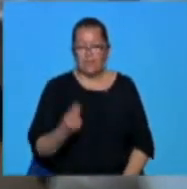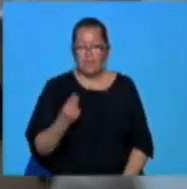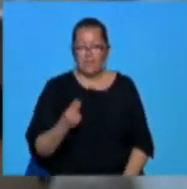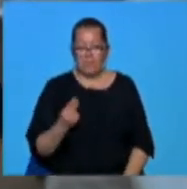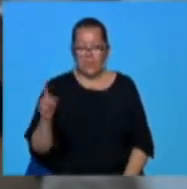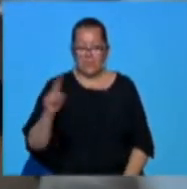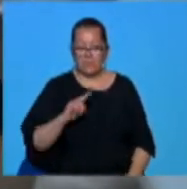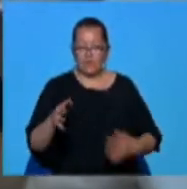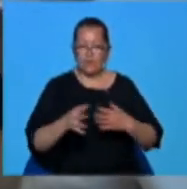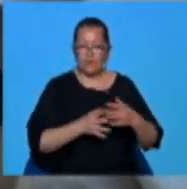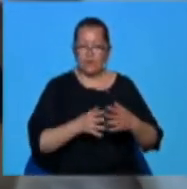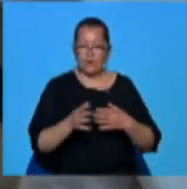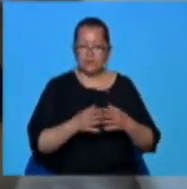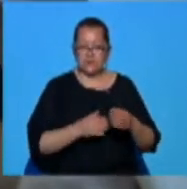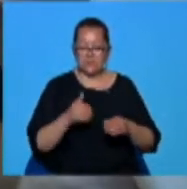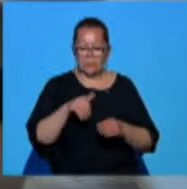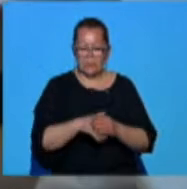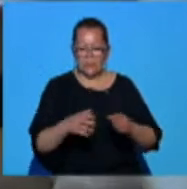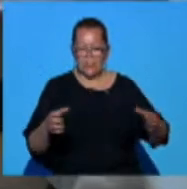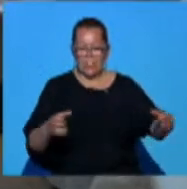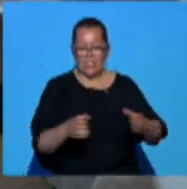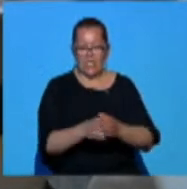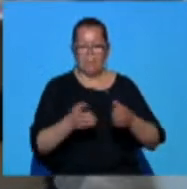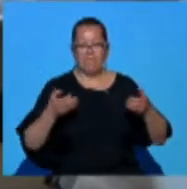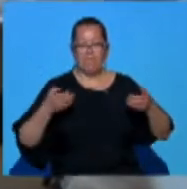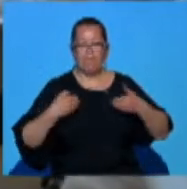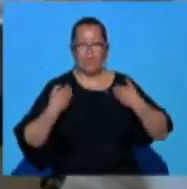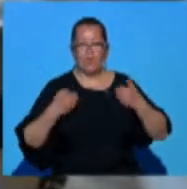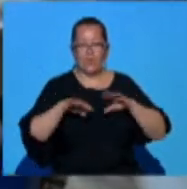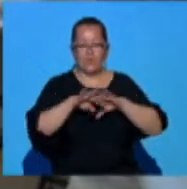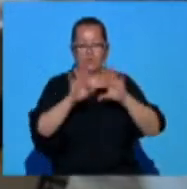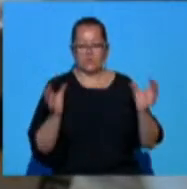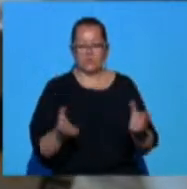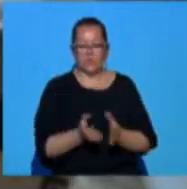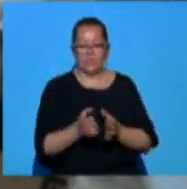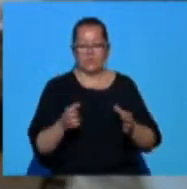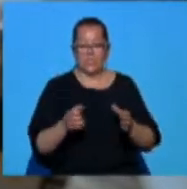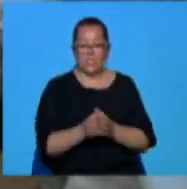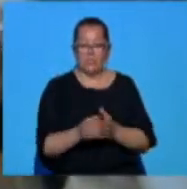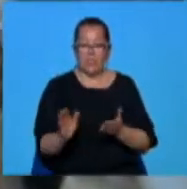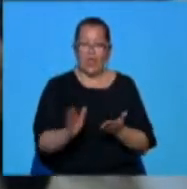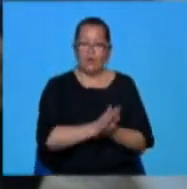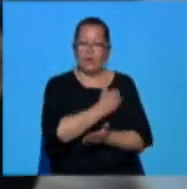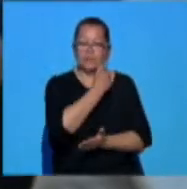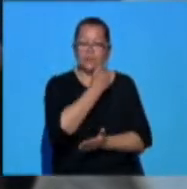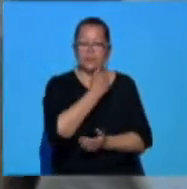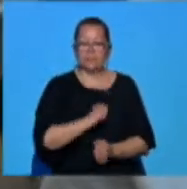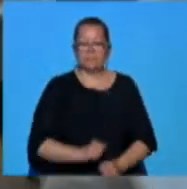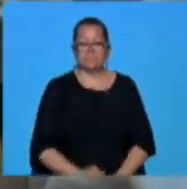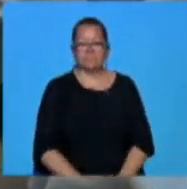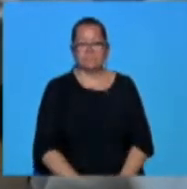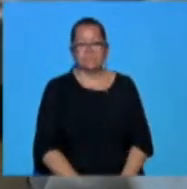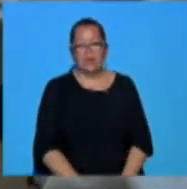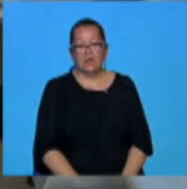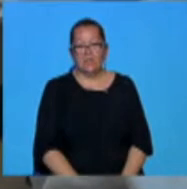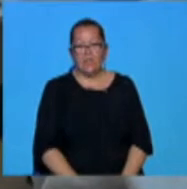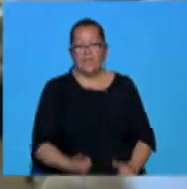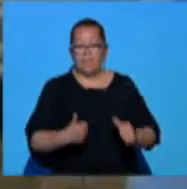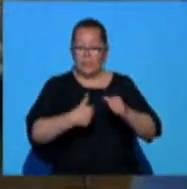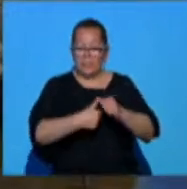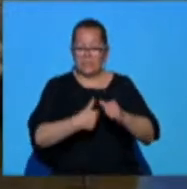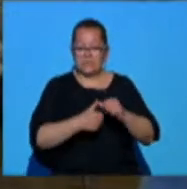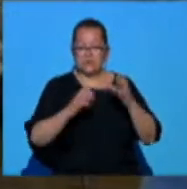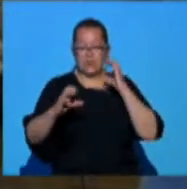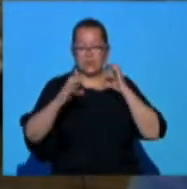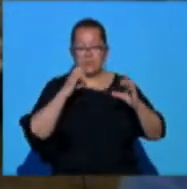nu ne certăm într-o echipă. Și mă bucur că toate echipele au reușit să fie așa.